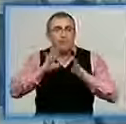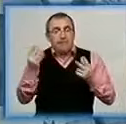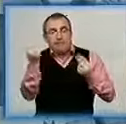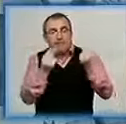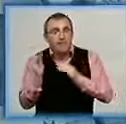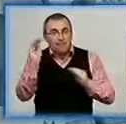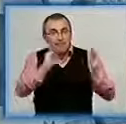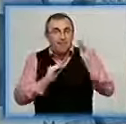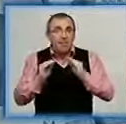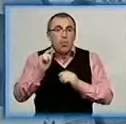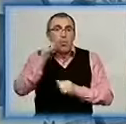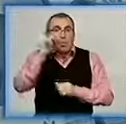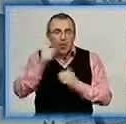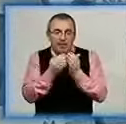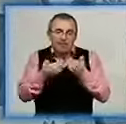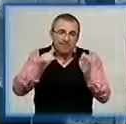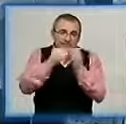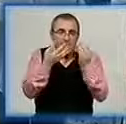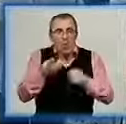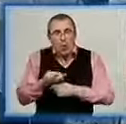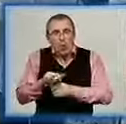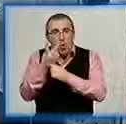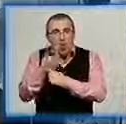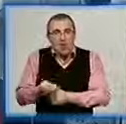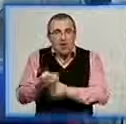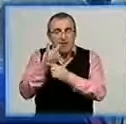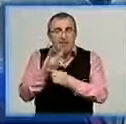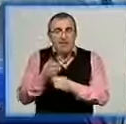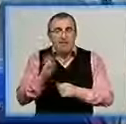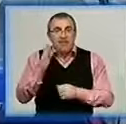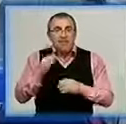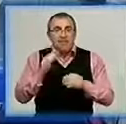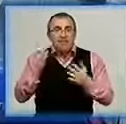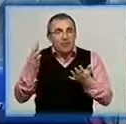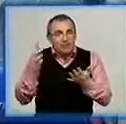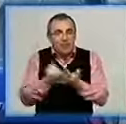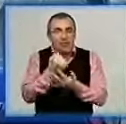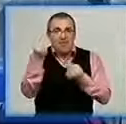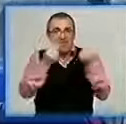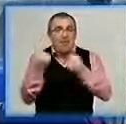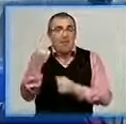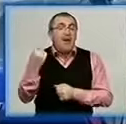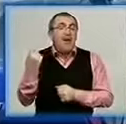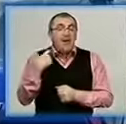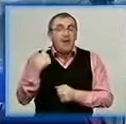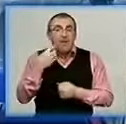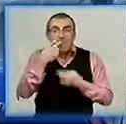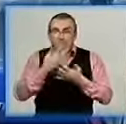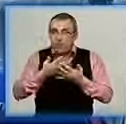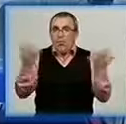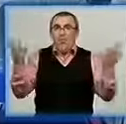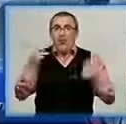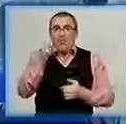доповнили українськими глечиками, горшками та рогачем. Мета мастер-класу досягнена, розписана перша в Кіровограді публічна піч.